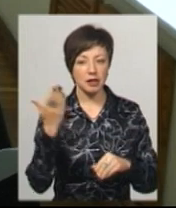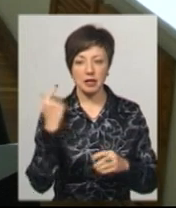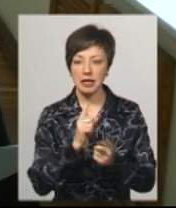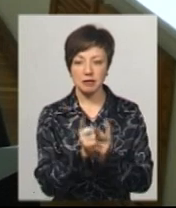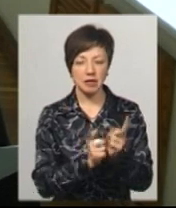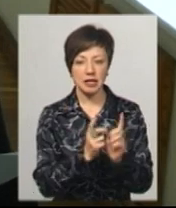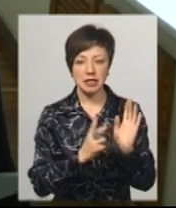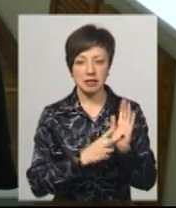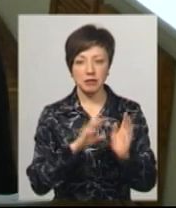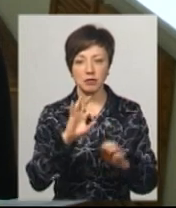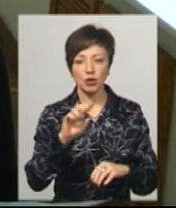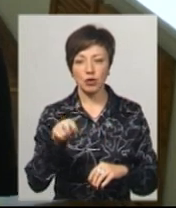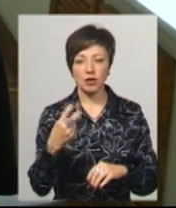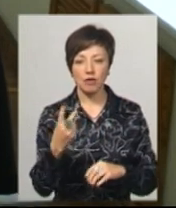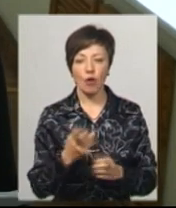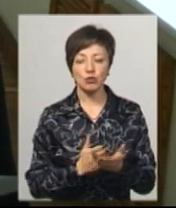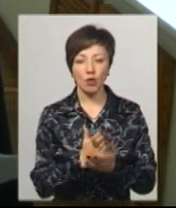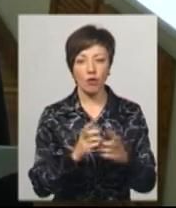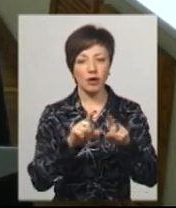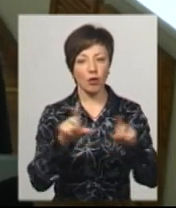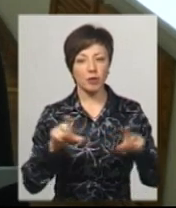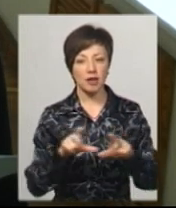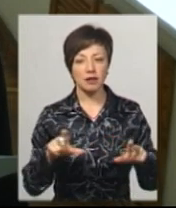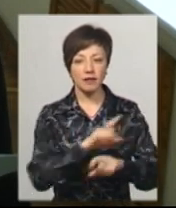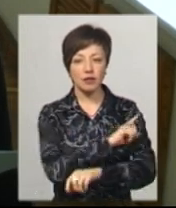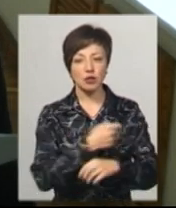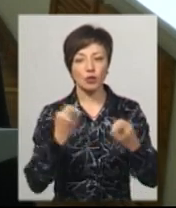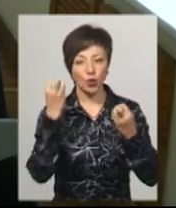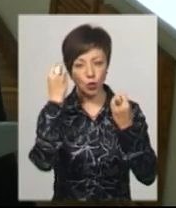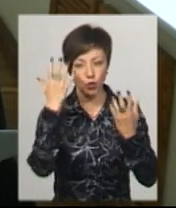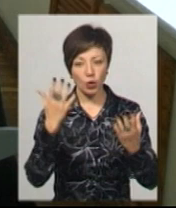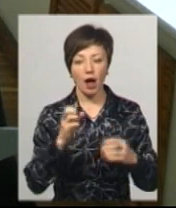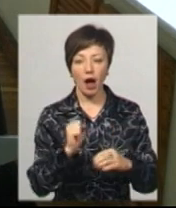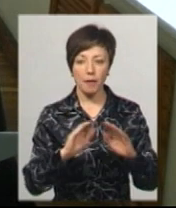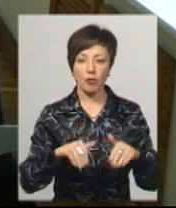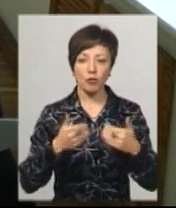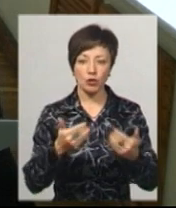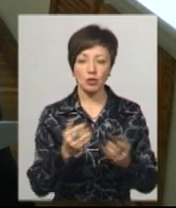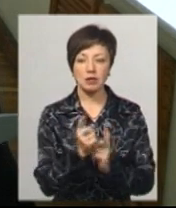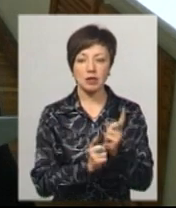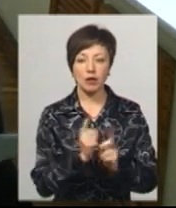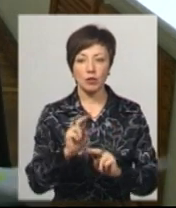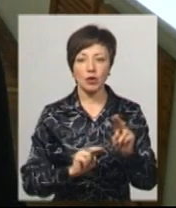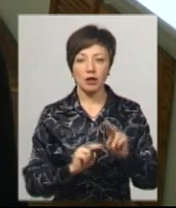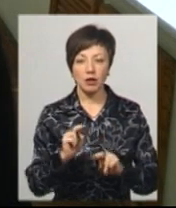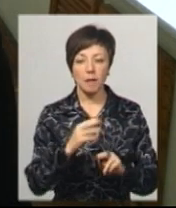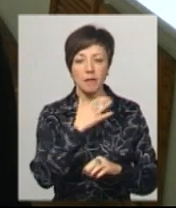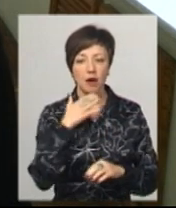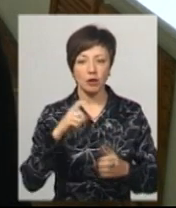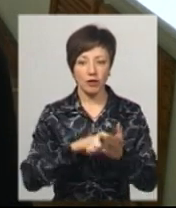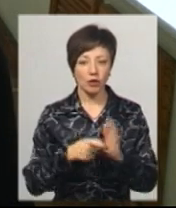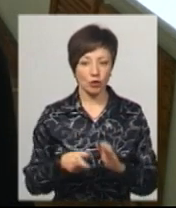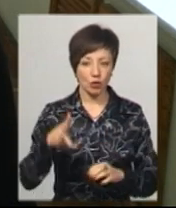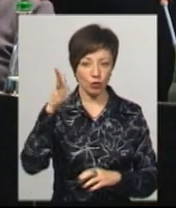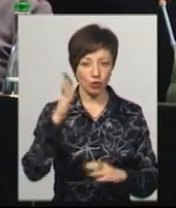там 7-02 для обслуговування об'єктів фізичної культури, а пропонується змінити для будівництвого обслуговування багатоквартирного